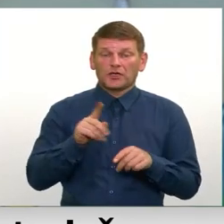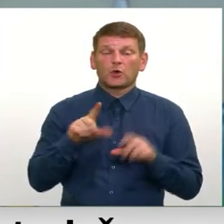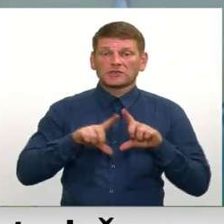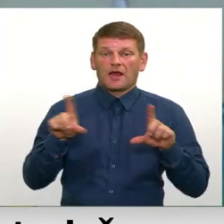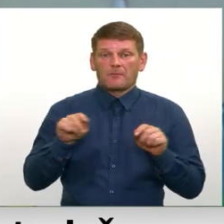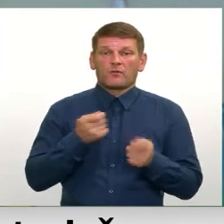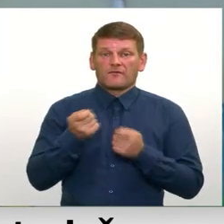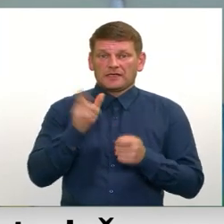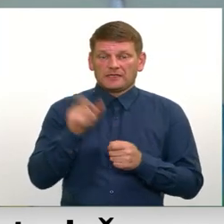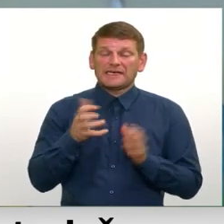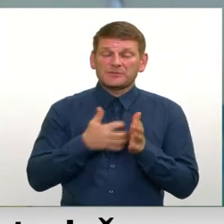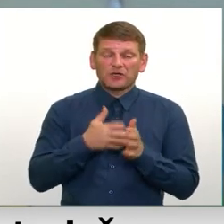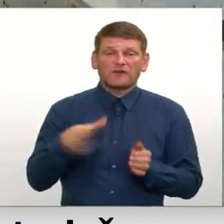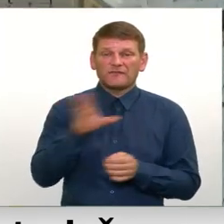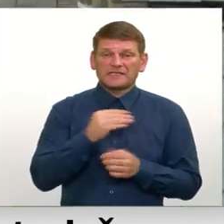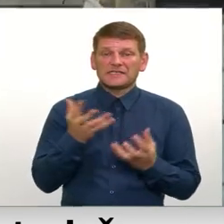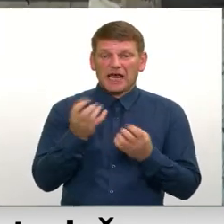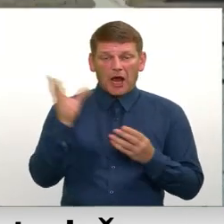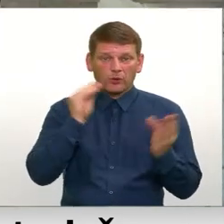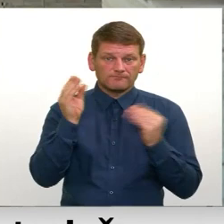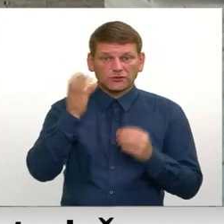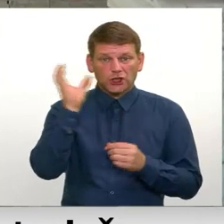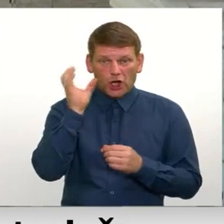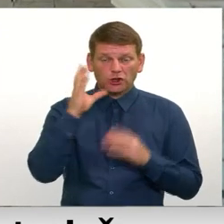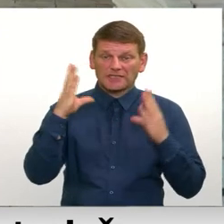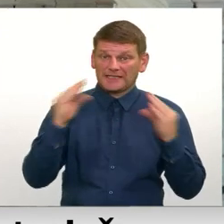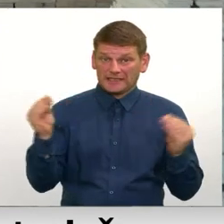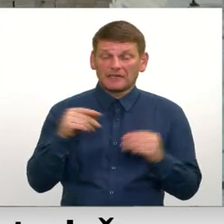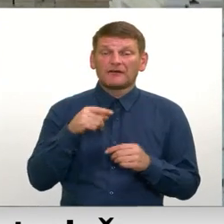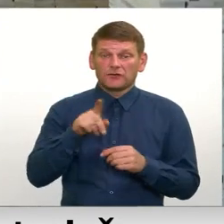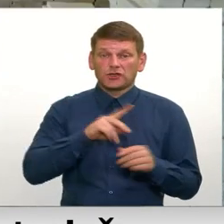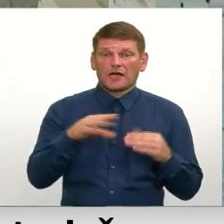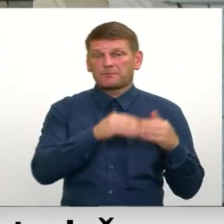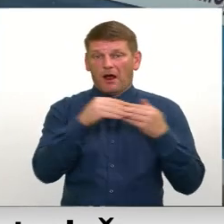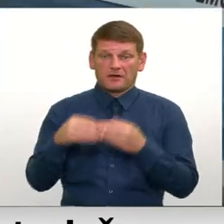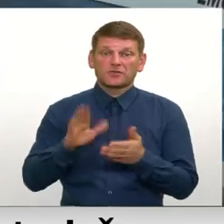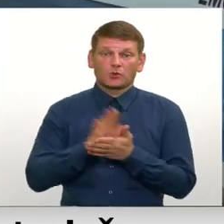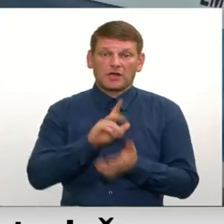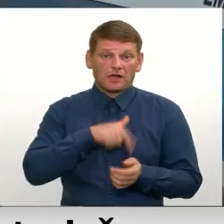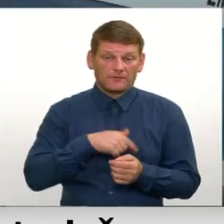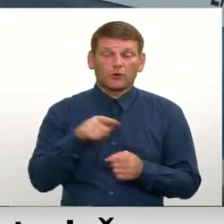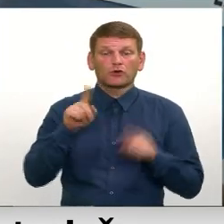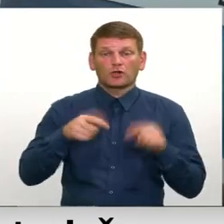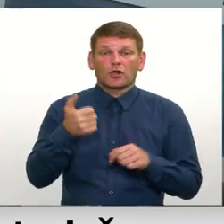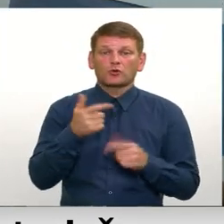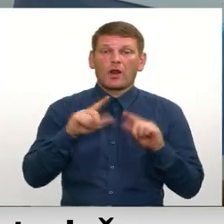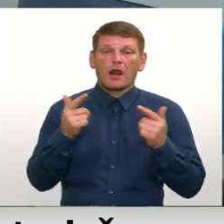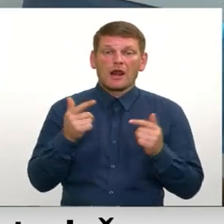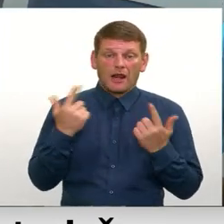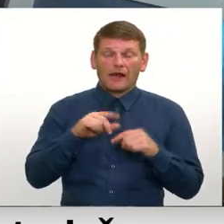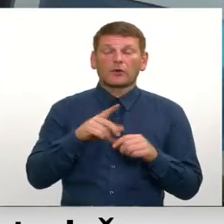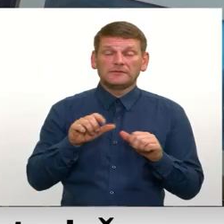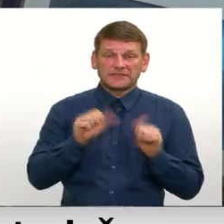vadītājs. Izmantojot visas iegūtās zināšanas Nīderlandē, viņš tās pārnesa uz Latviju un dažgad laikā izveidoja